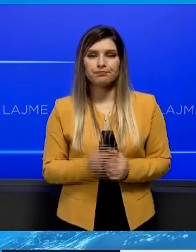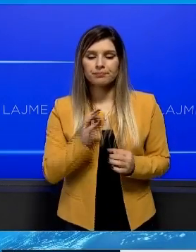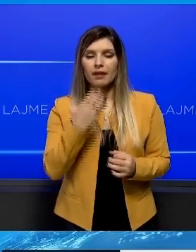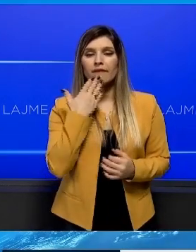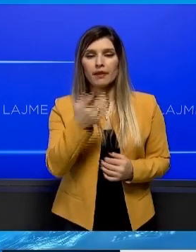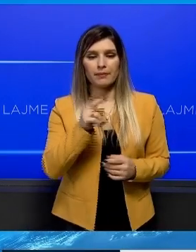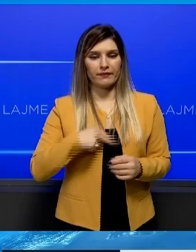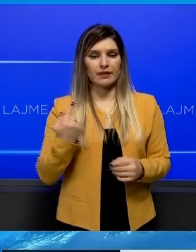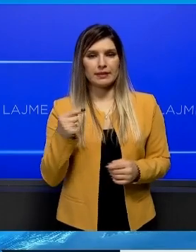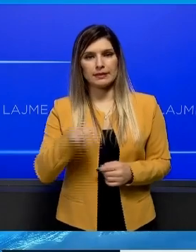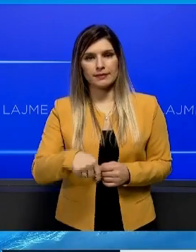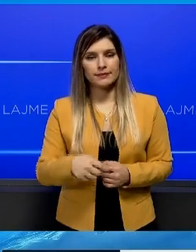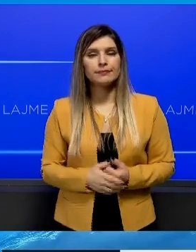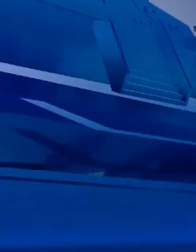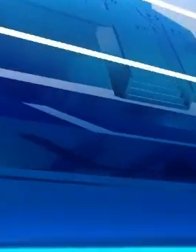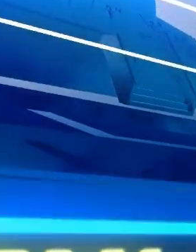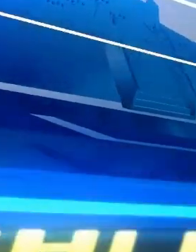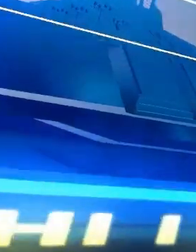Falimderit për fëtisin.